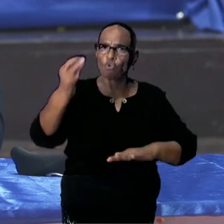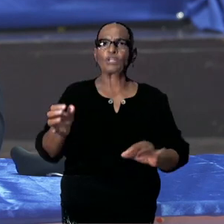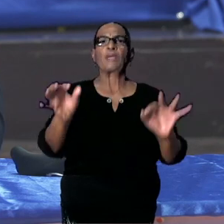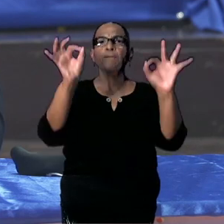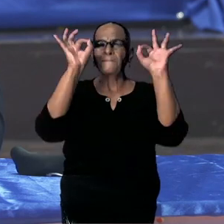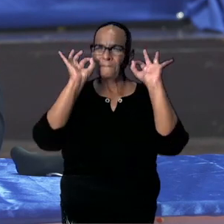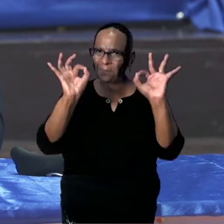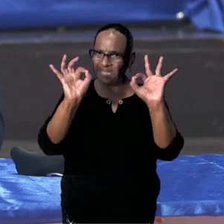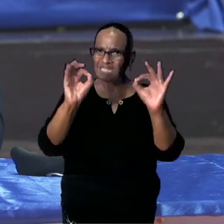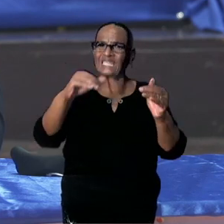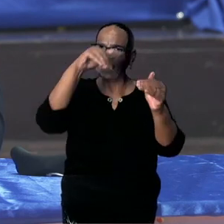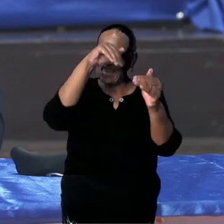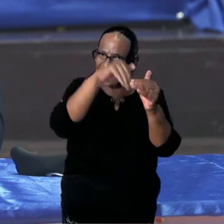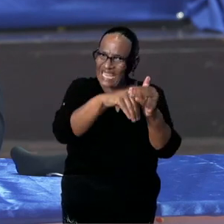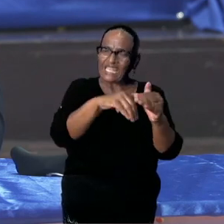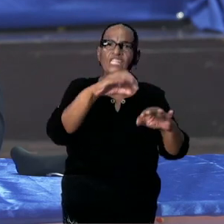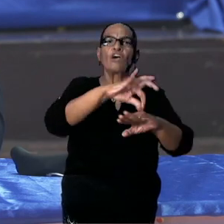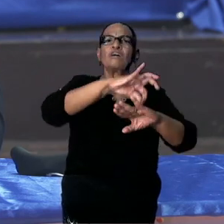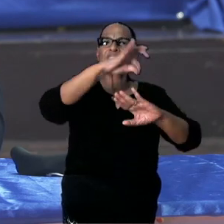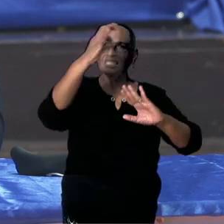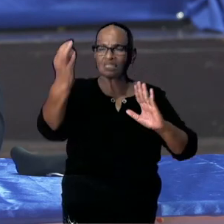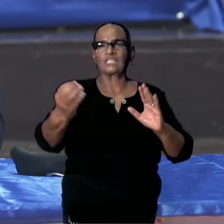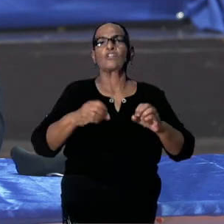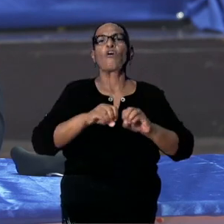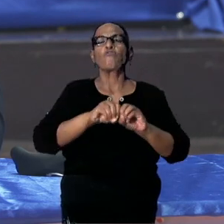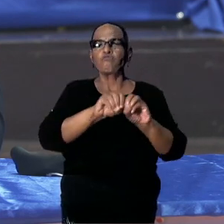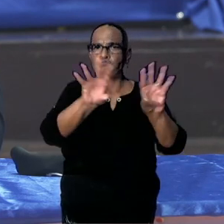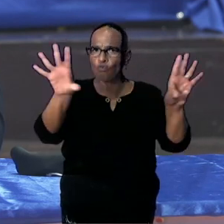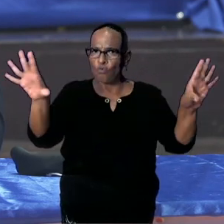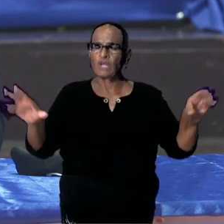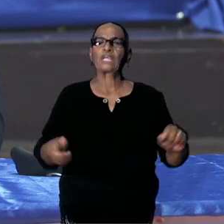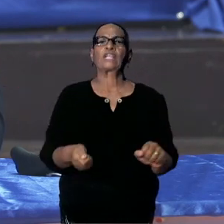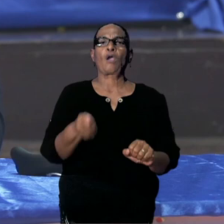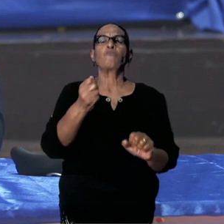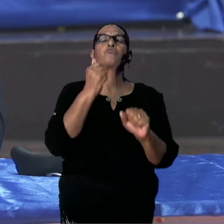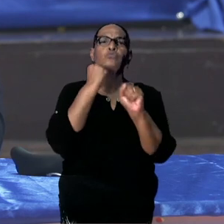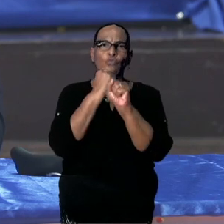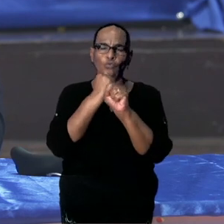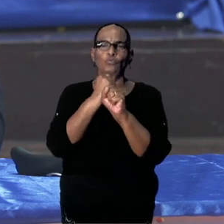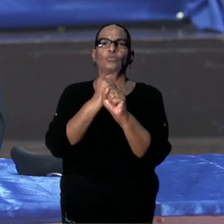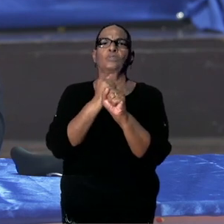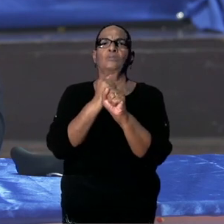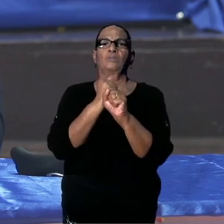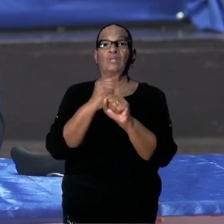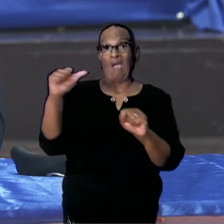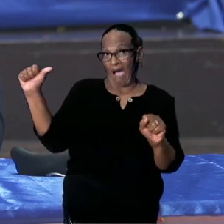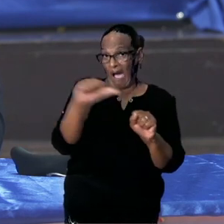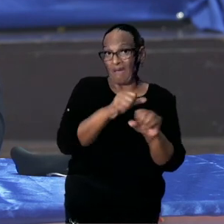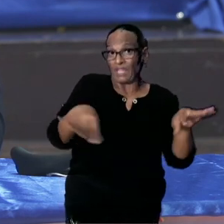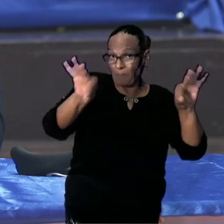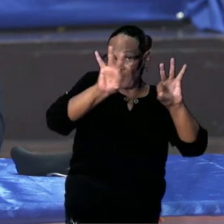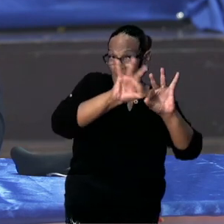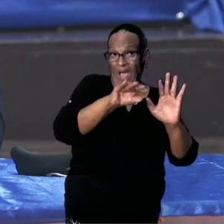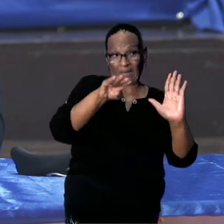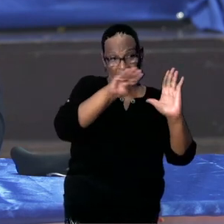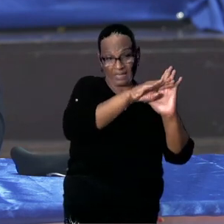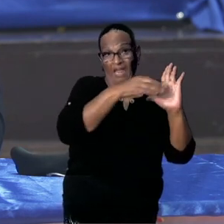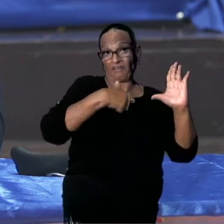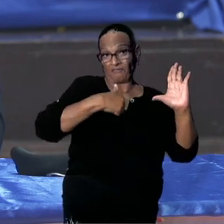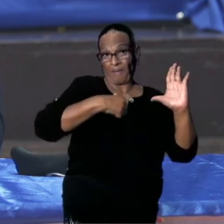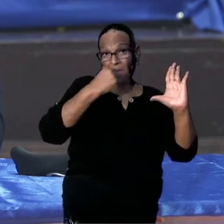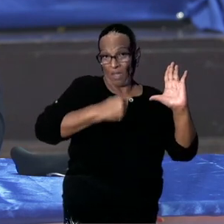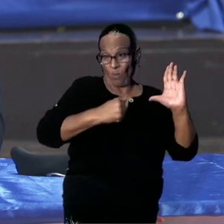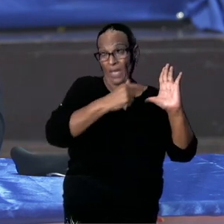Met in het begrip van de gezondheidsvoorlichting en opvoeding. Uite oefenen. Een andere belangrijke taak die ik toebedeeld heb